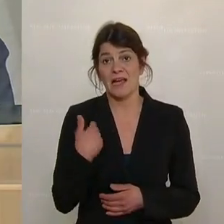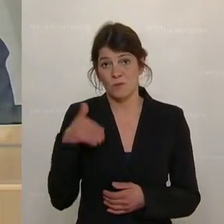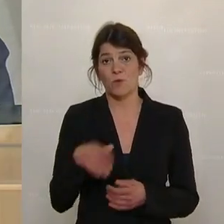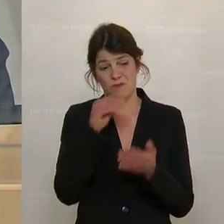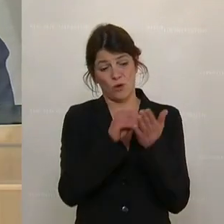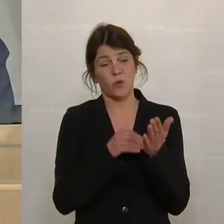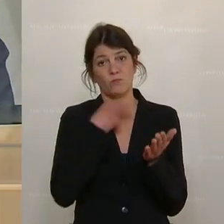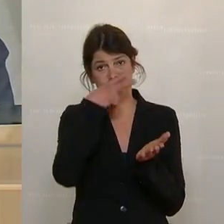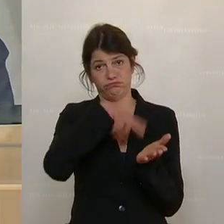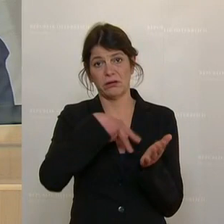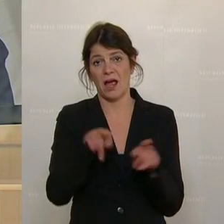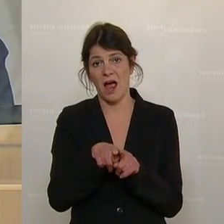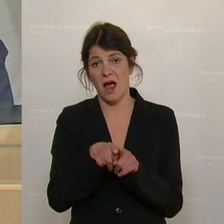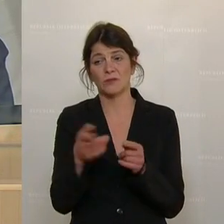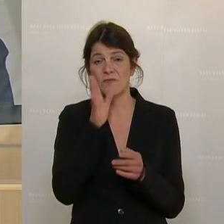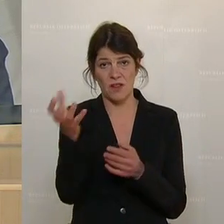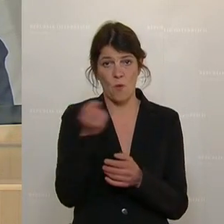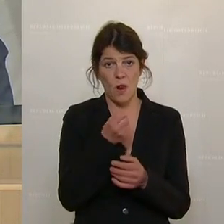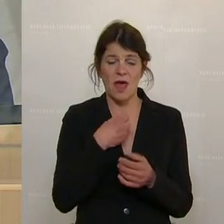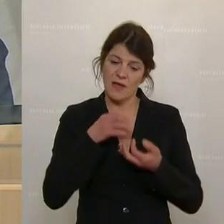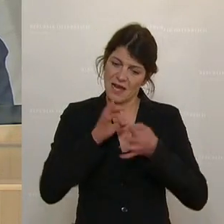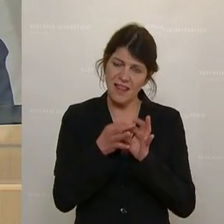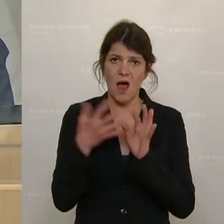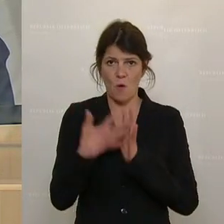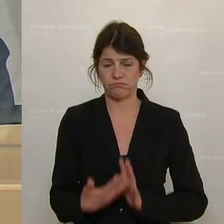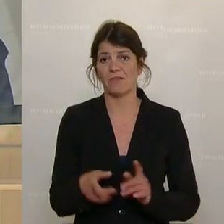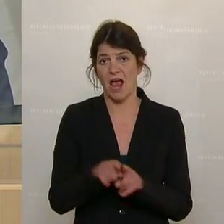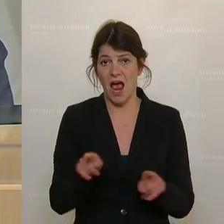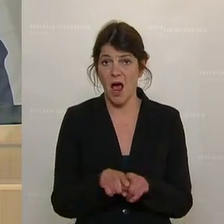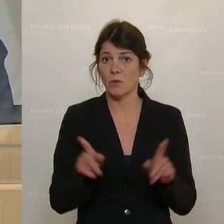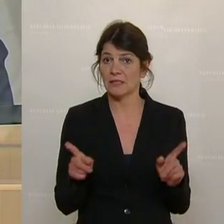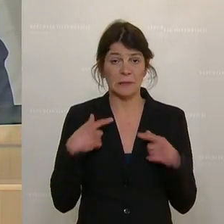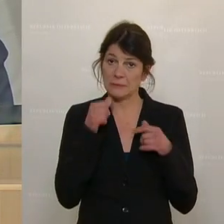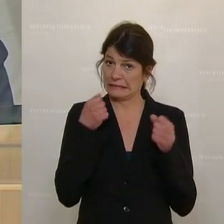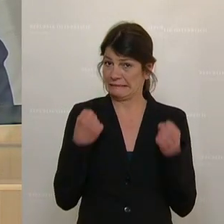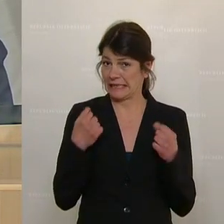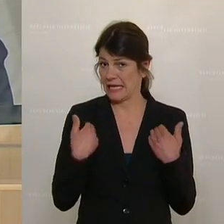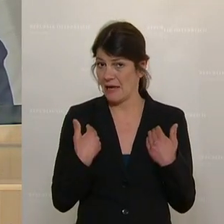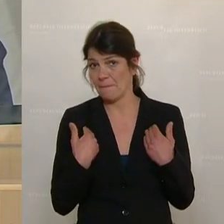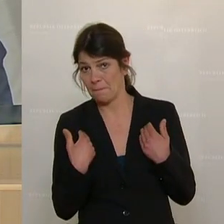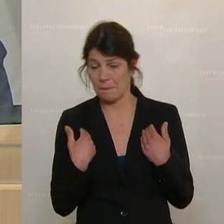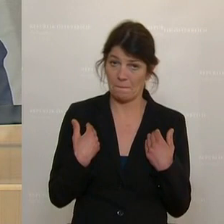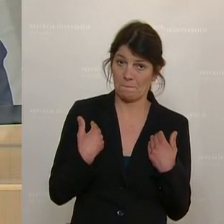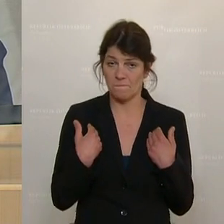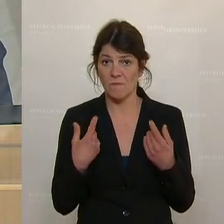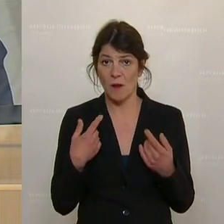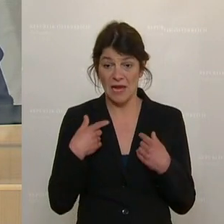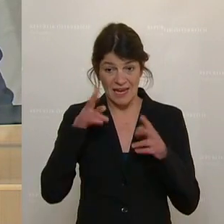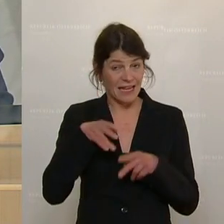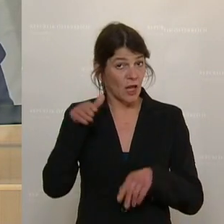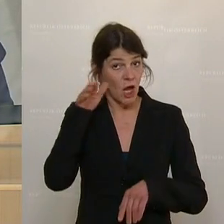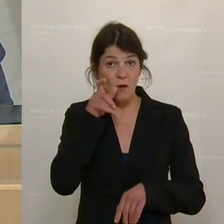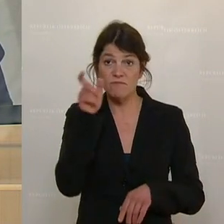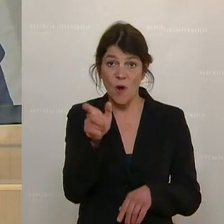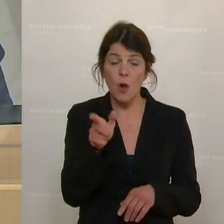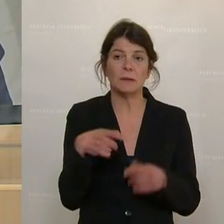Protokoll kommen lassen, um mir das genau anzusehen. Ich bin mir nicht sicher, ob ich den Ausdruck richtig gehört